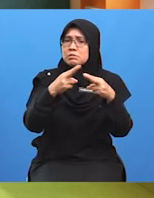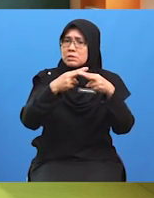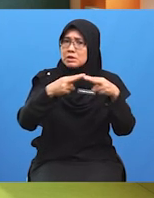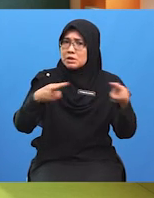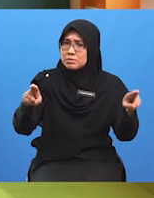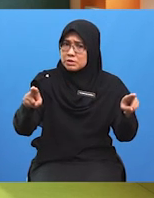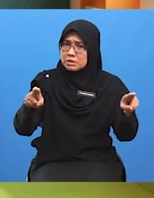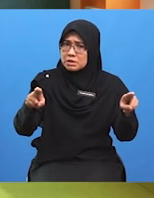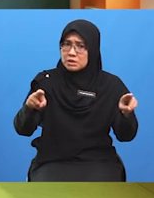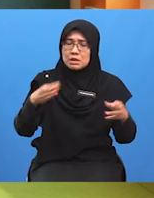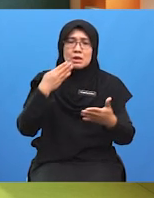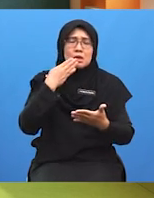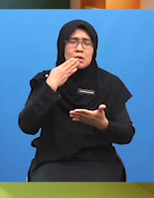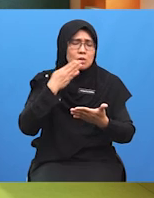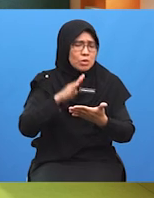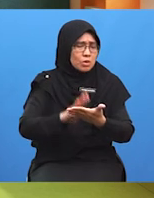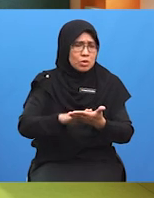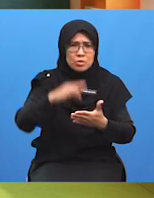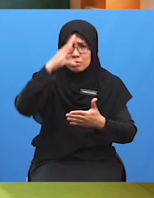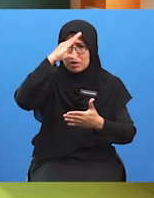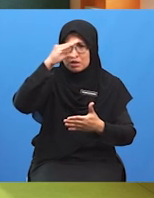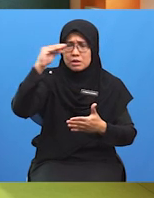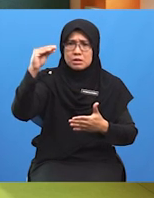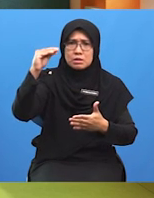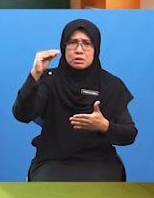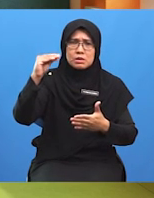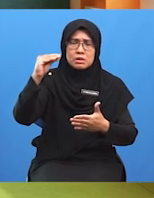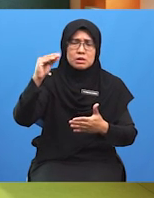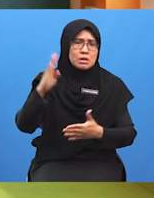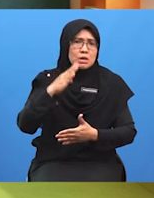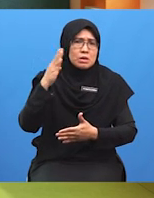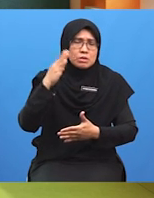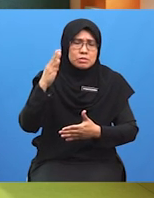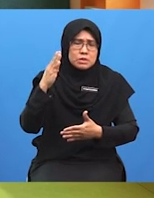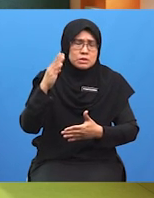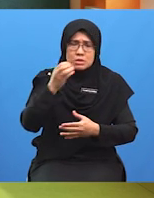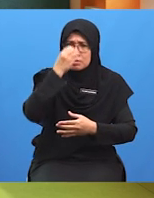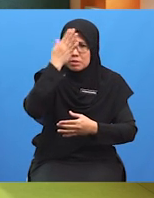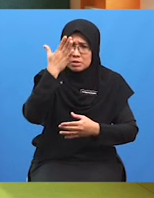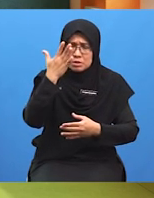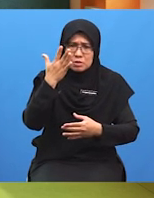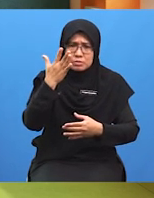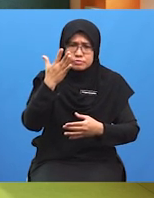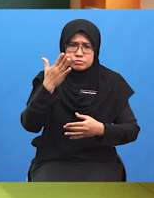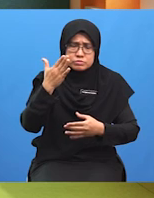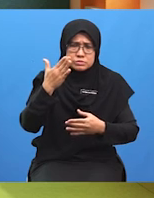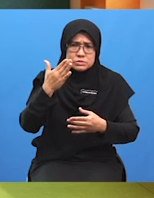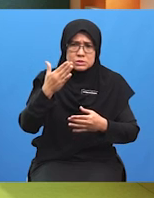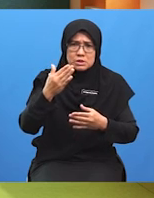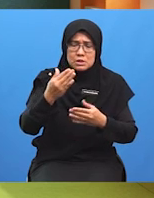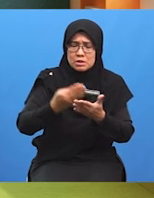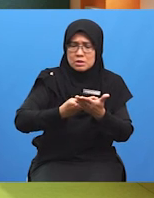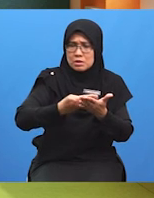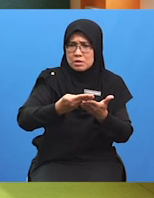Bad guy telah menetapkan terma kredit yang ketat Seolah